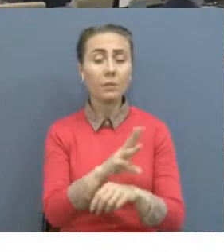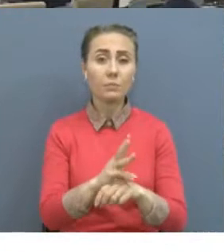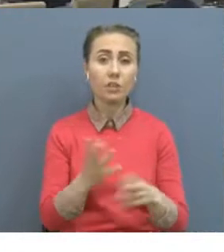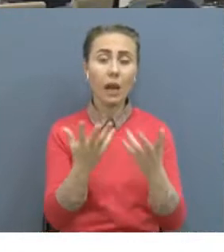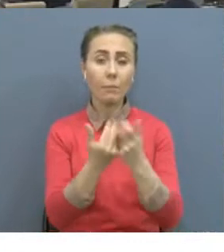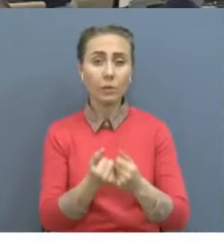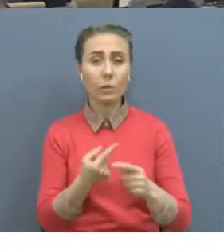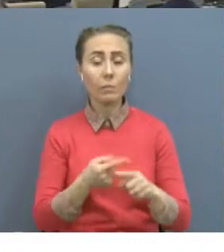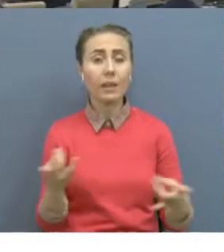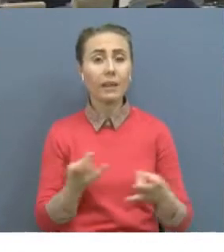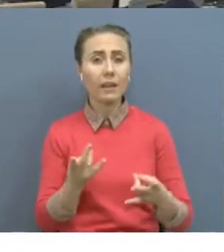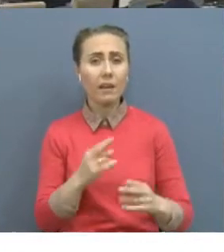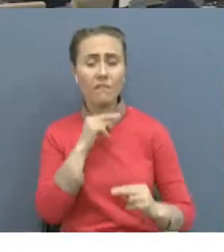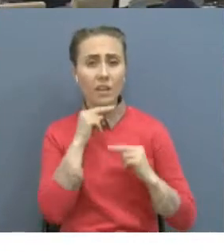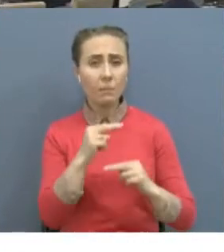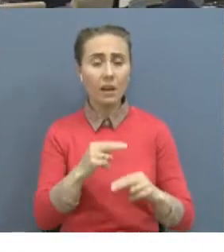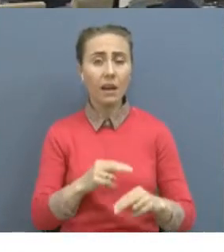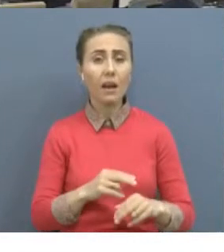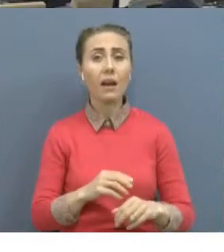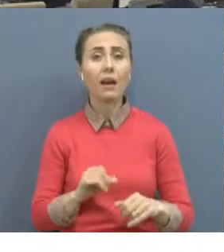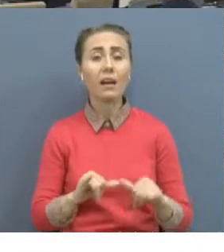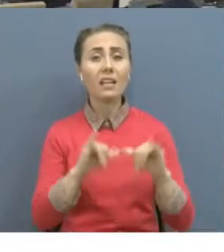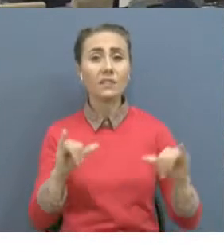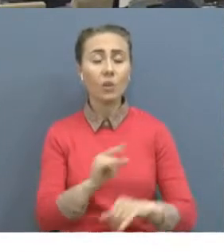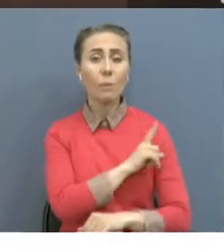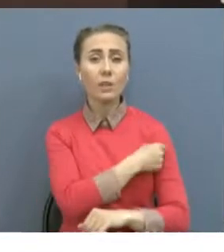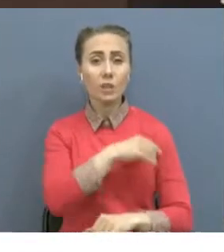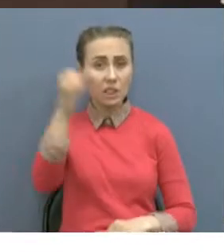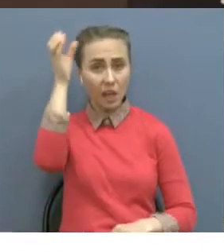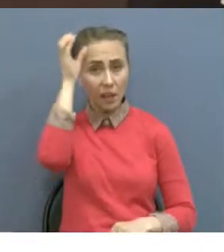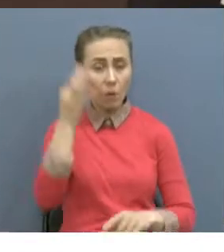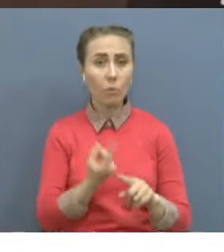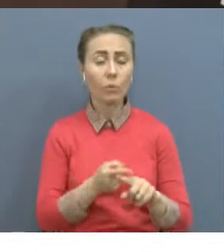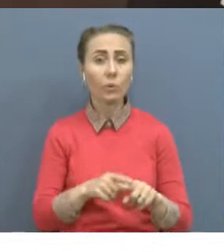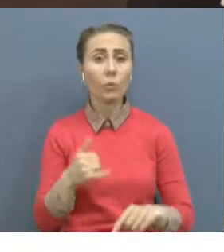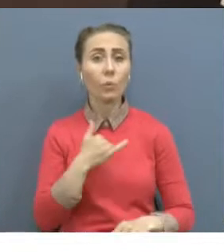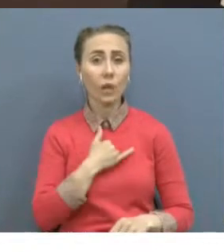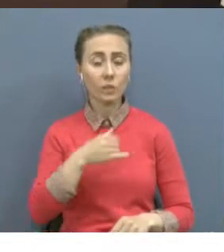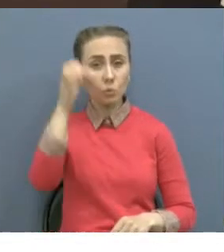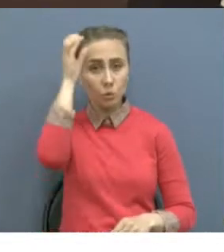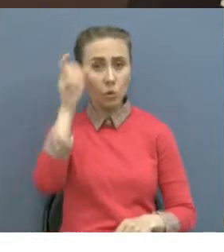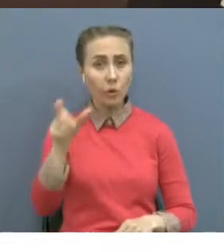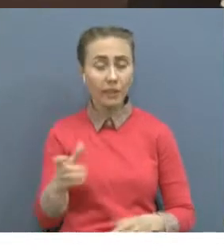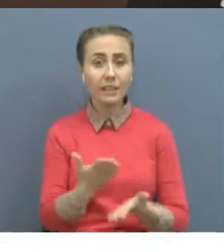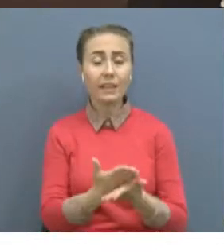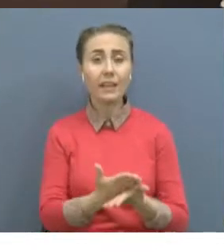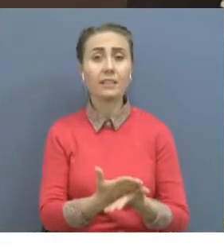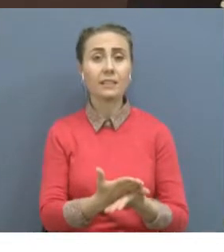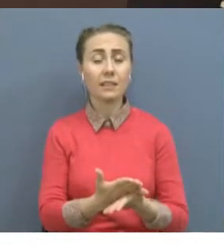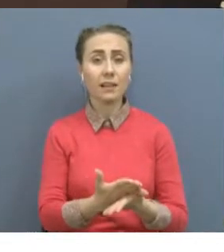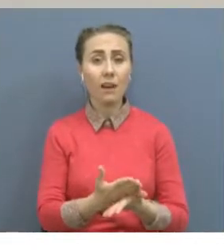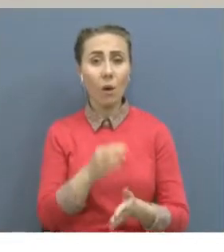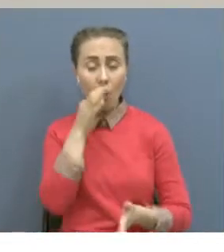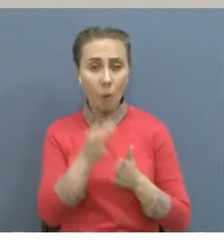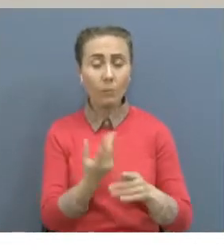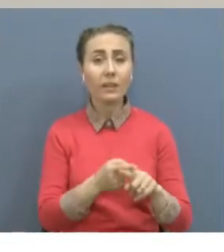дамытуға ерекше көңіл бөліміз керек. Осы салада ембег етіп жүрген мамандарға лайықты жағдай жасап нақты қолда өп